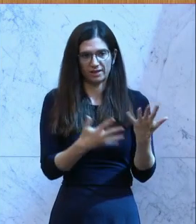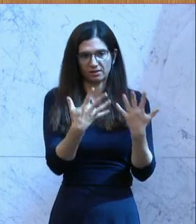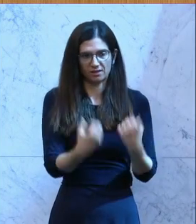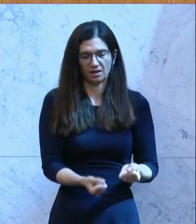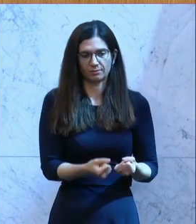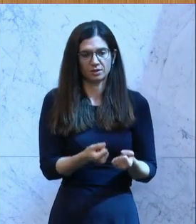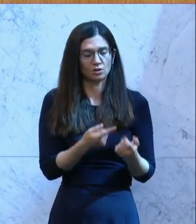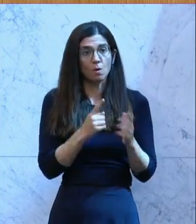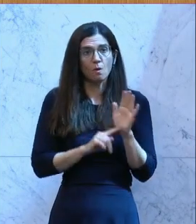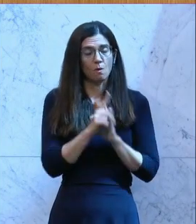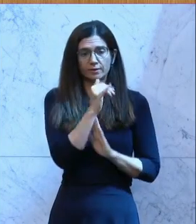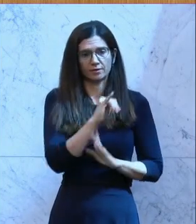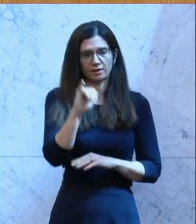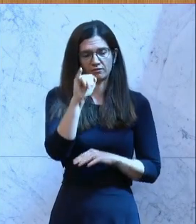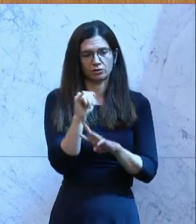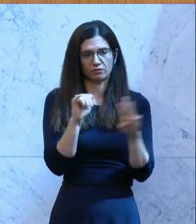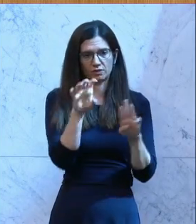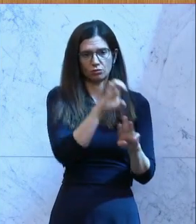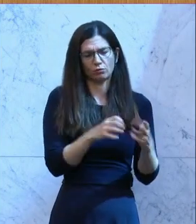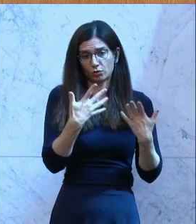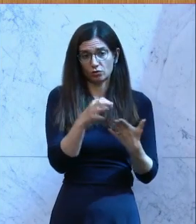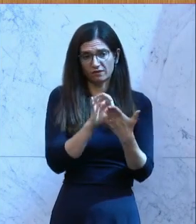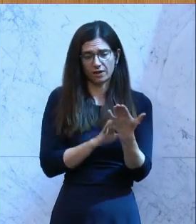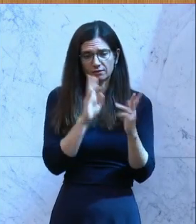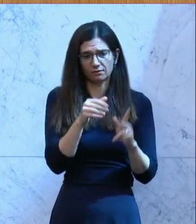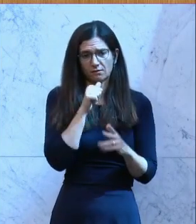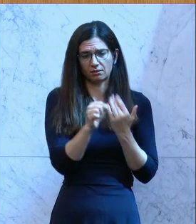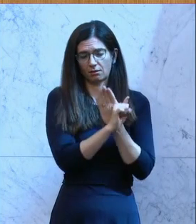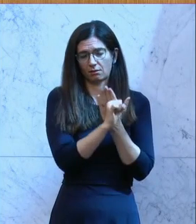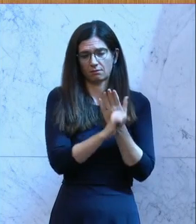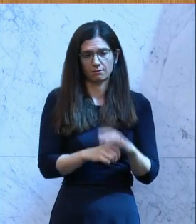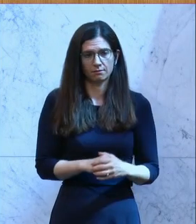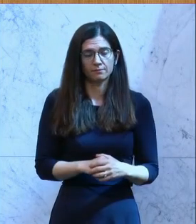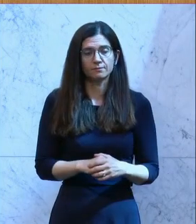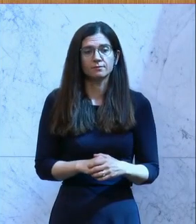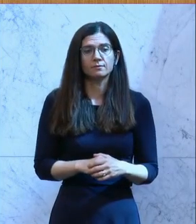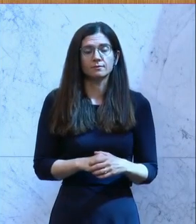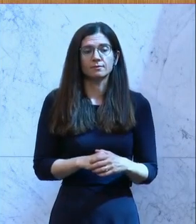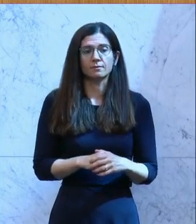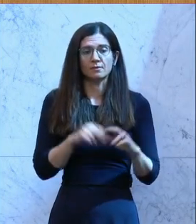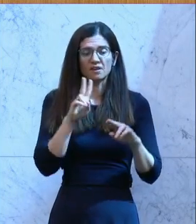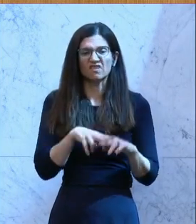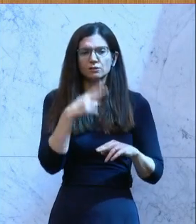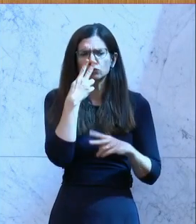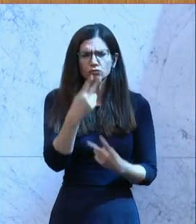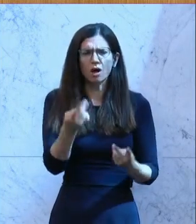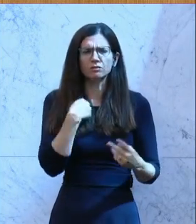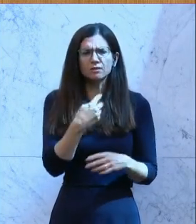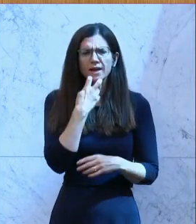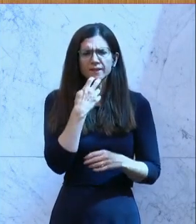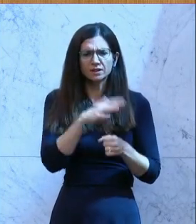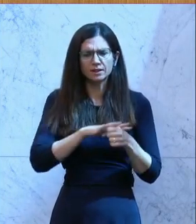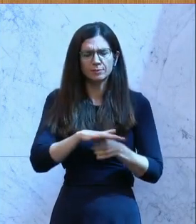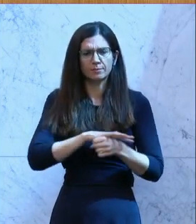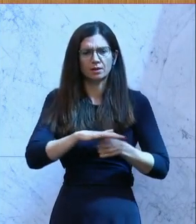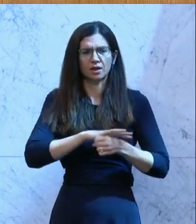haben die höchste Inflation in Westeuropa. Das sind Fakten, das kann man nicht wegreden. Schauen wir uns an im Energiebereich. Schauen